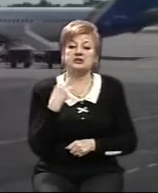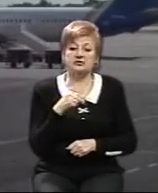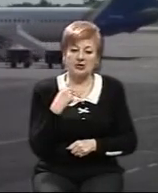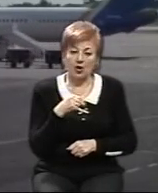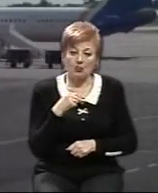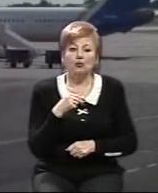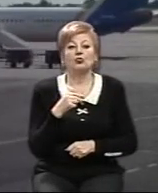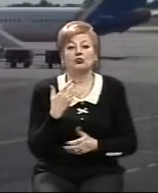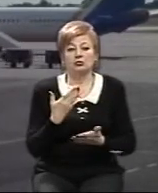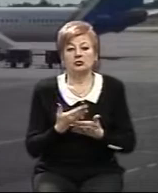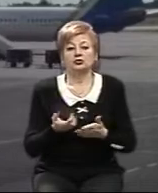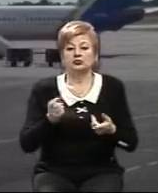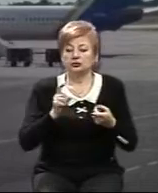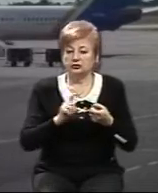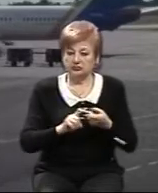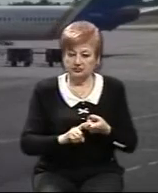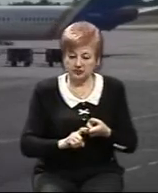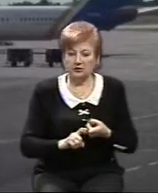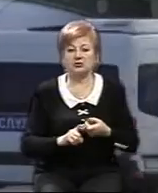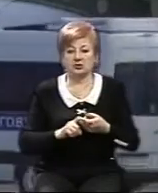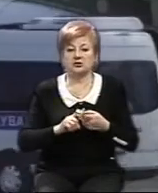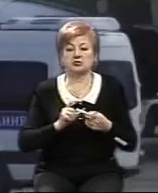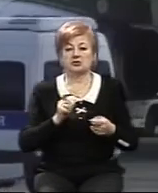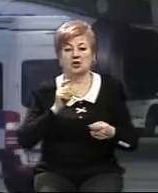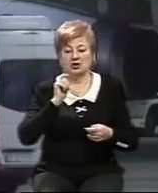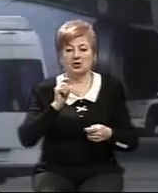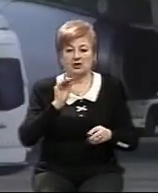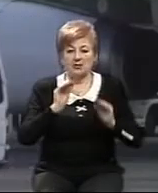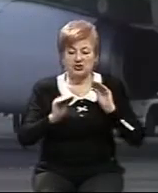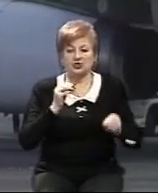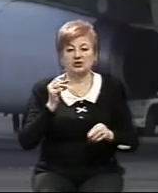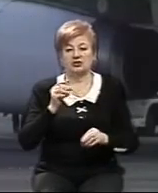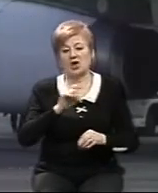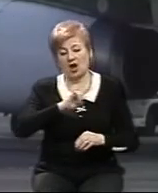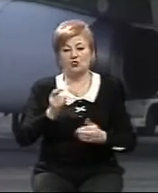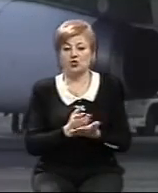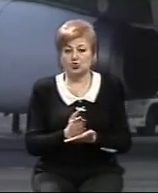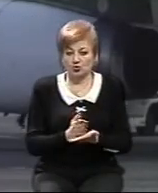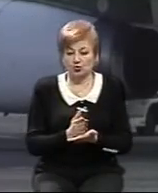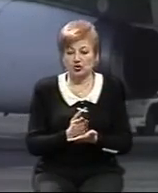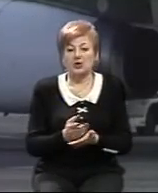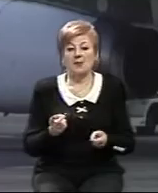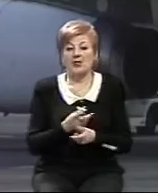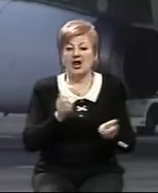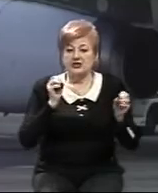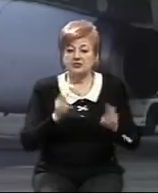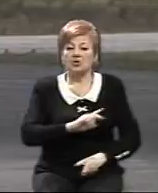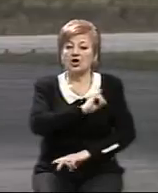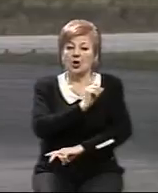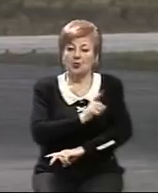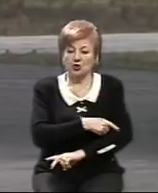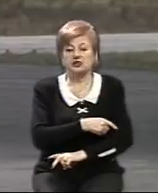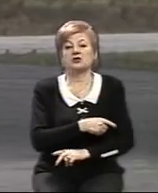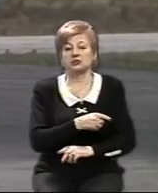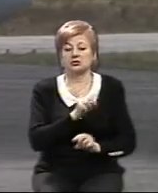регламентується згідно з вказівками Міністерства інфраструктури України та Державіаслужби. Заходи безпеки планують посилити, як і в інших